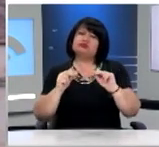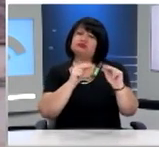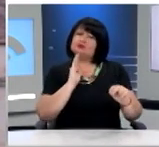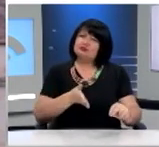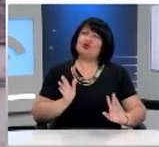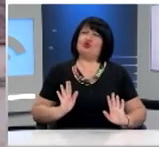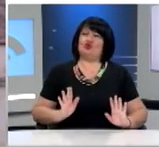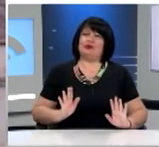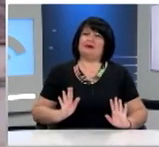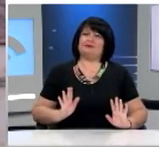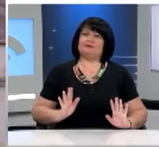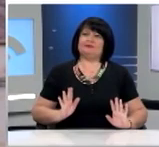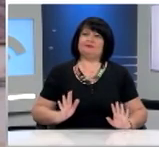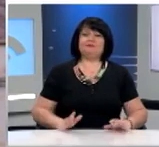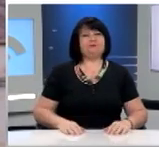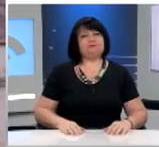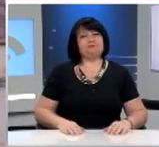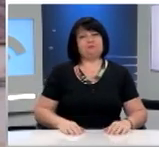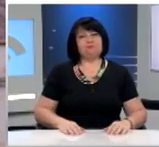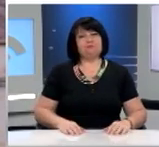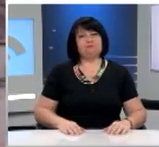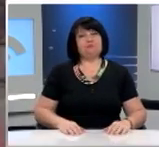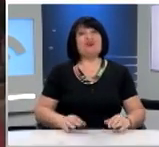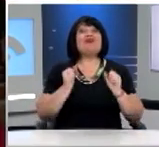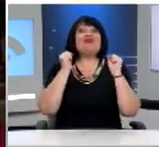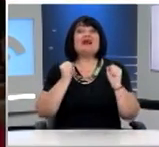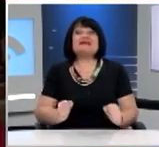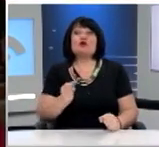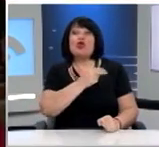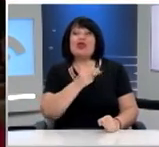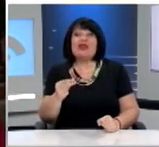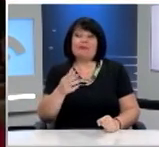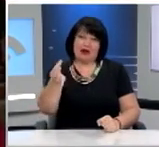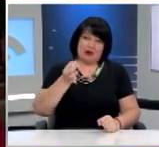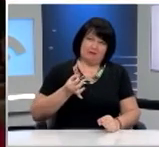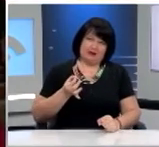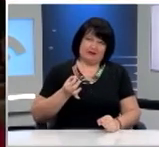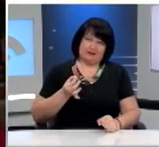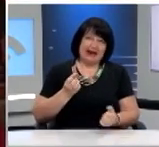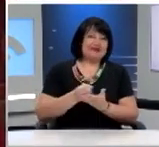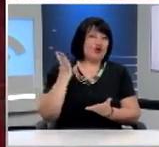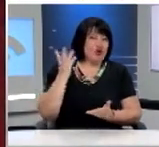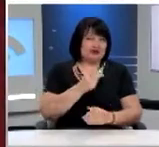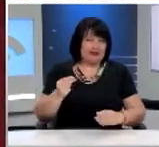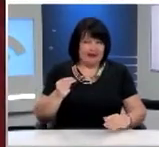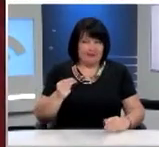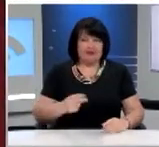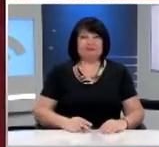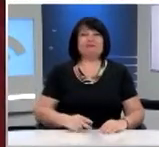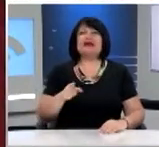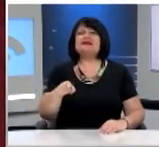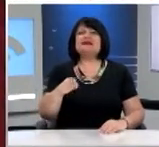θέτεται μία πολύ βασική παράμετρο σε αυτό το ζήτημα της δικής σας